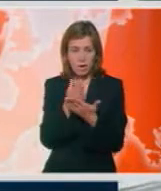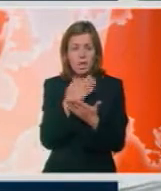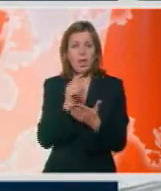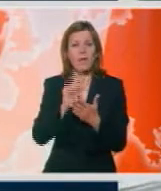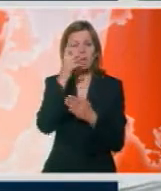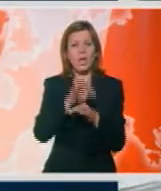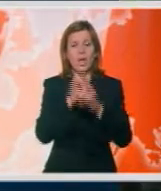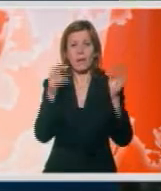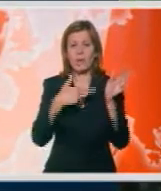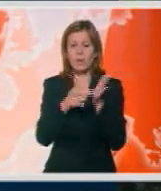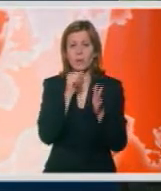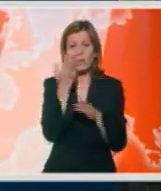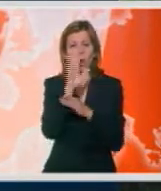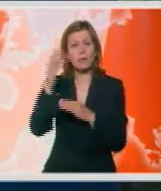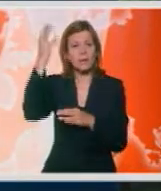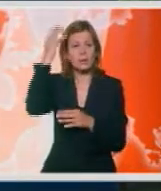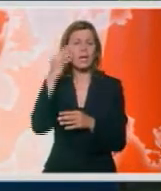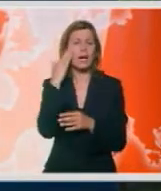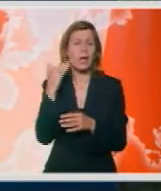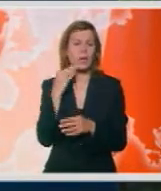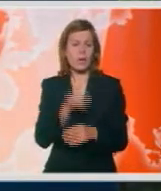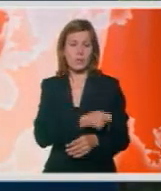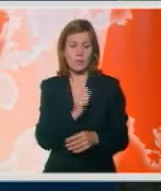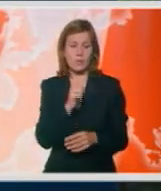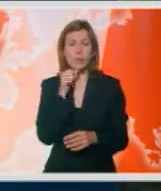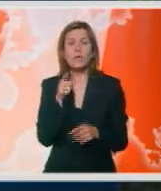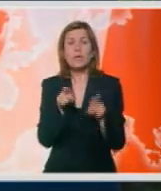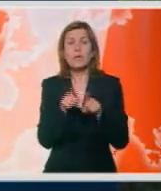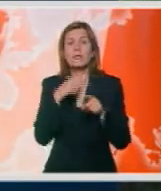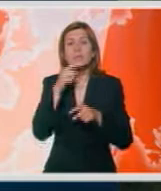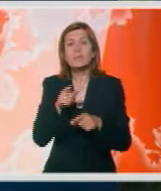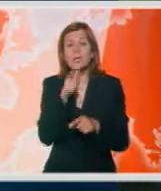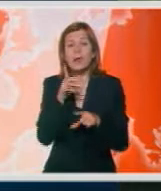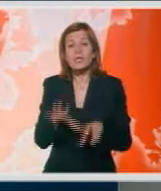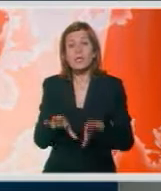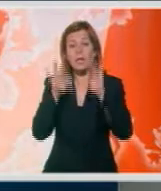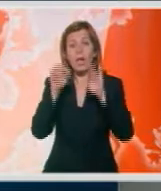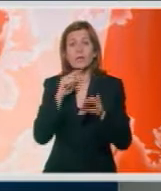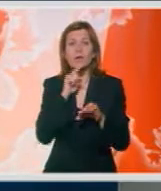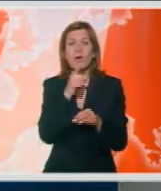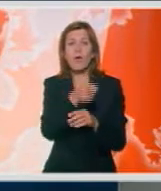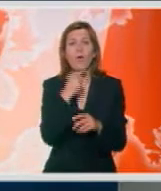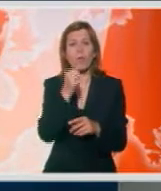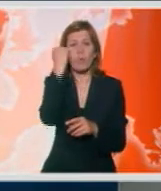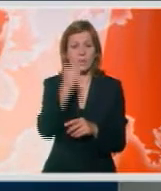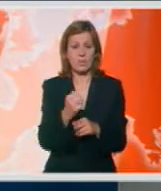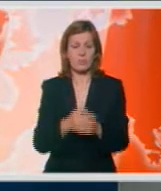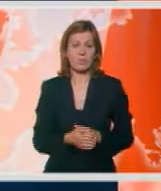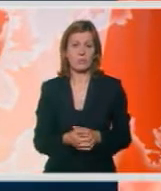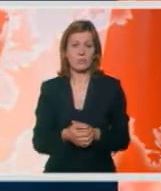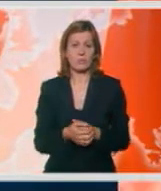javnotužioca i pripadnika Kraljevačke policije i da se preduzimaju intenzivne mere na rasvetljavanju ovog ubijstva.